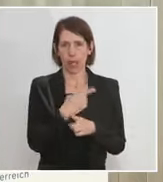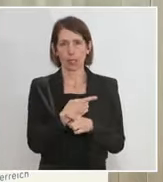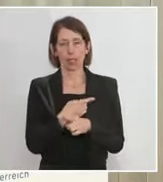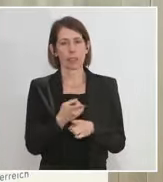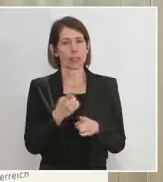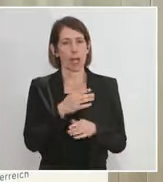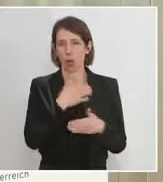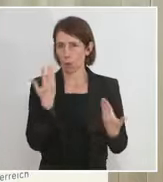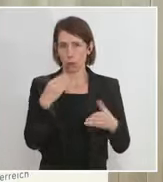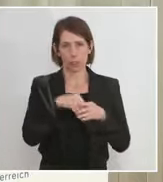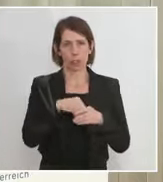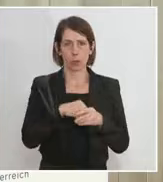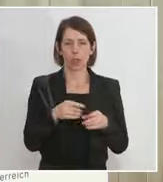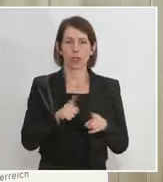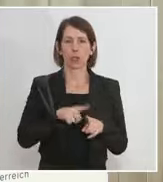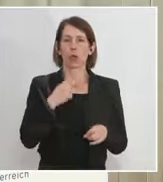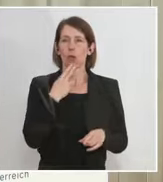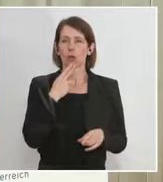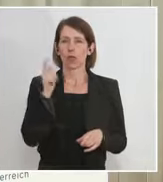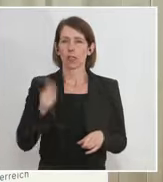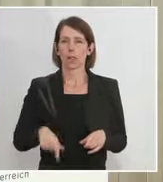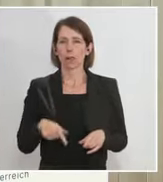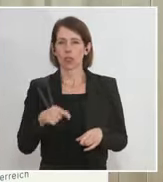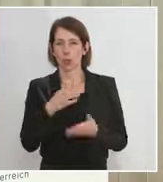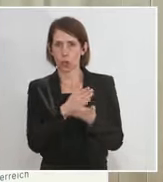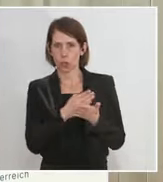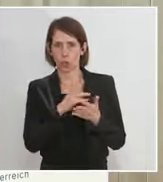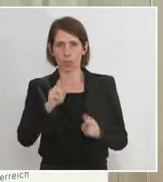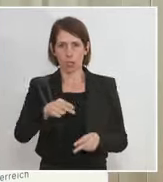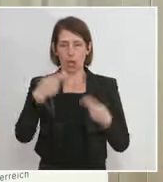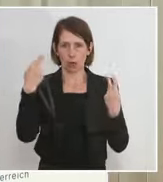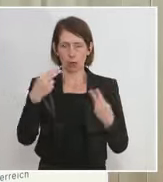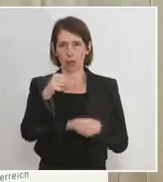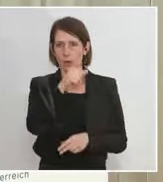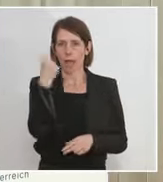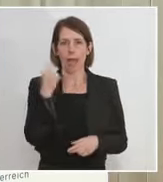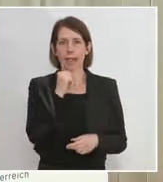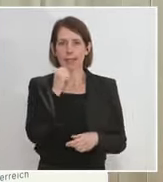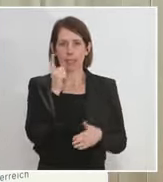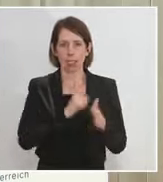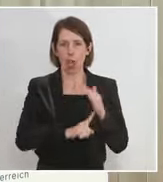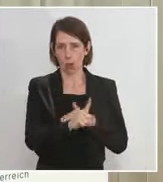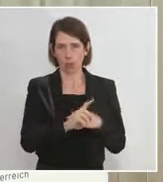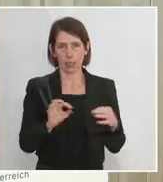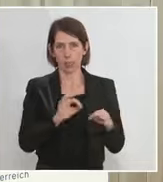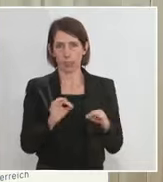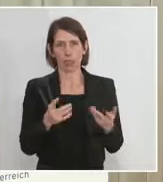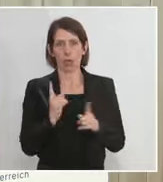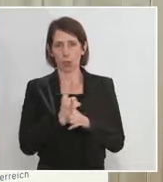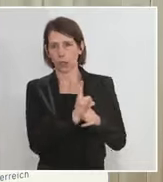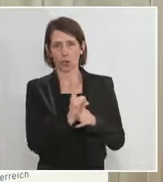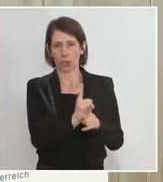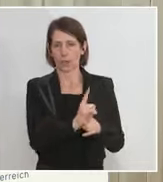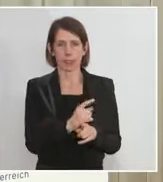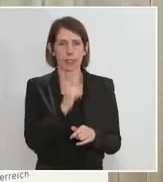Person dieses Service aufgerufen wurde, also kein Logging oder Tracing, auch datenschutzrechtlich ganz